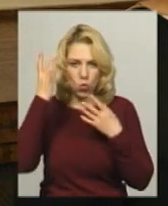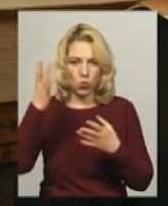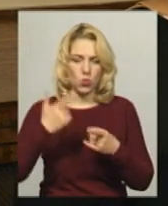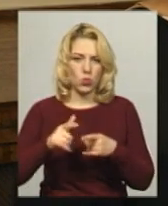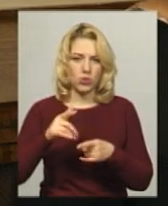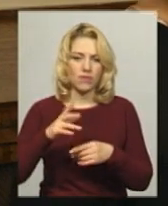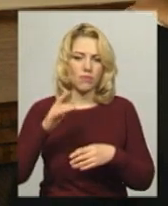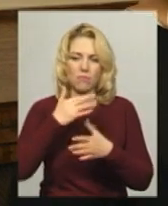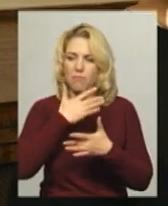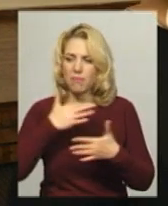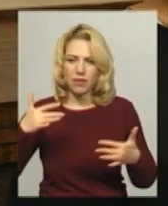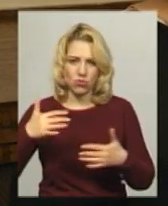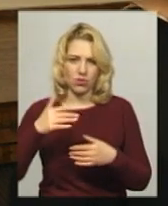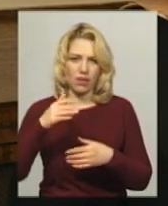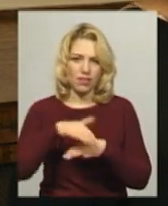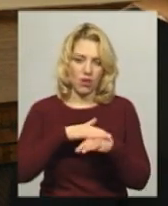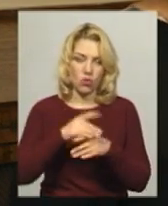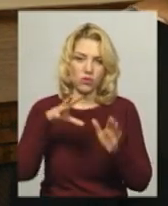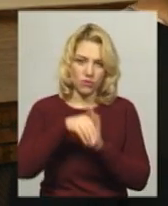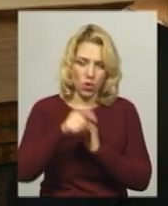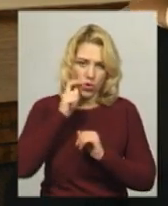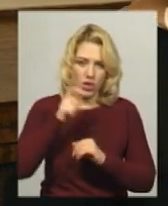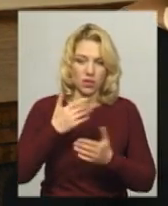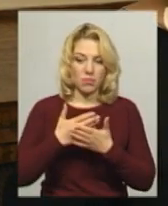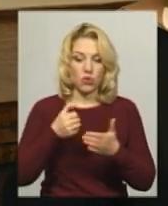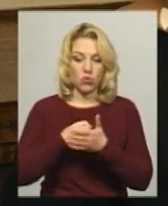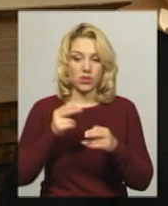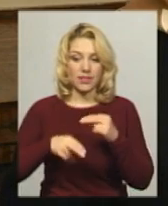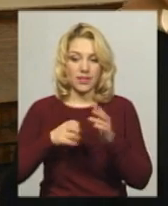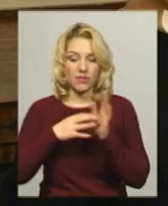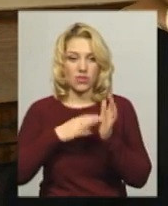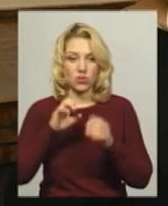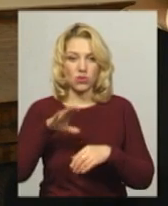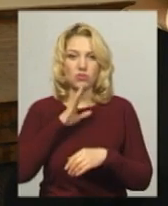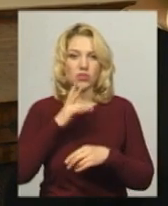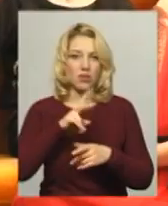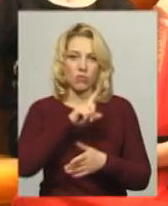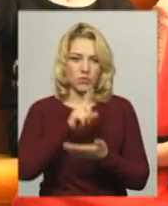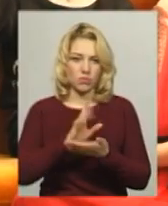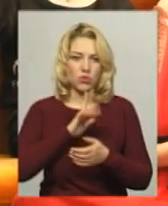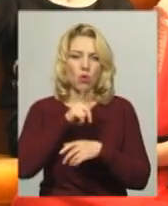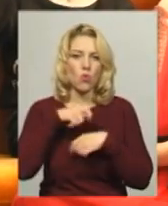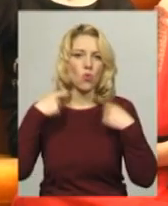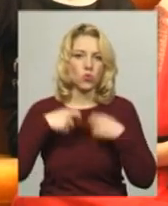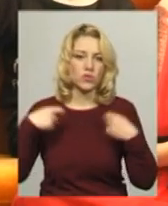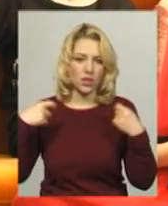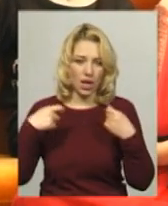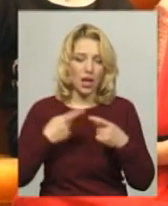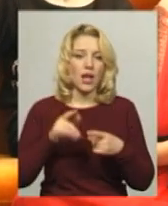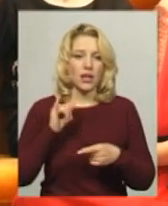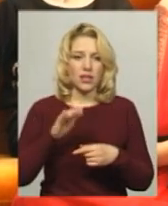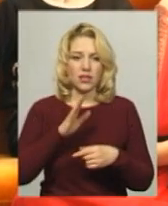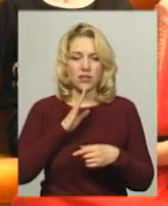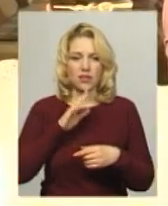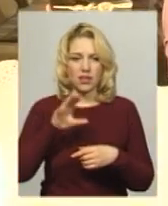ХІХ століття заміжня жінка мала носити хустку обов'язково. Християнка Тетяна прийшла на